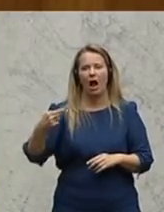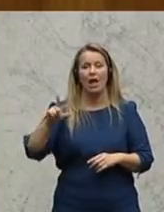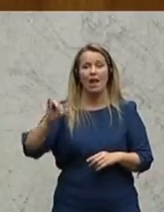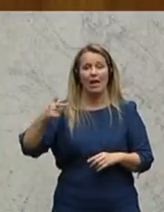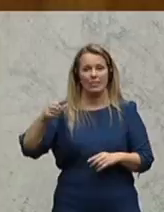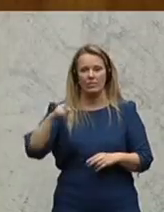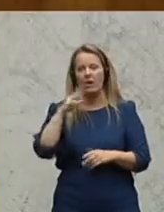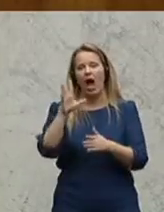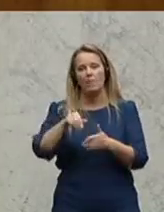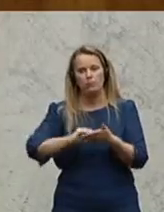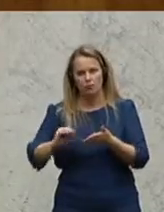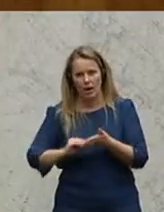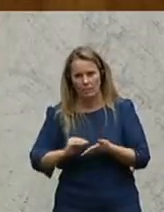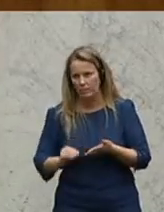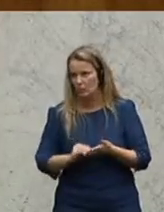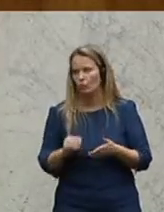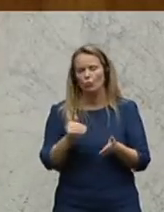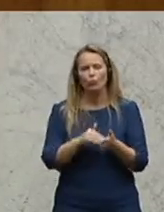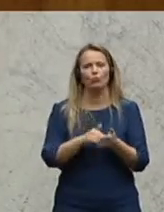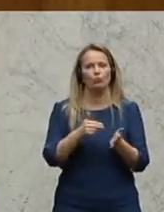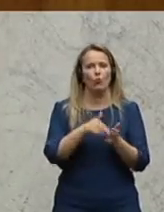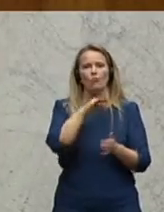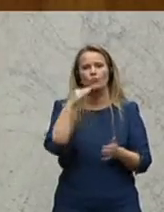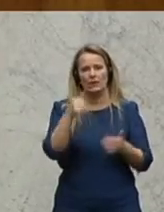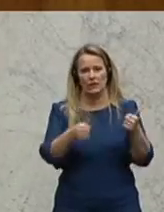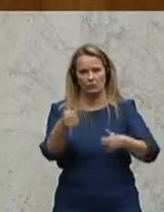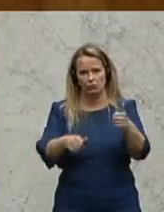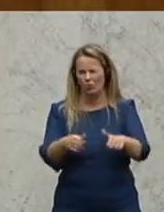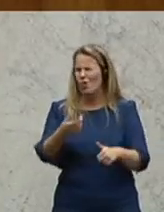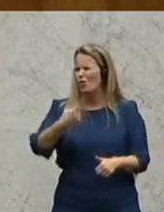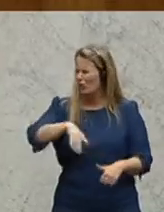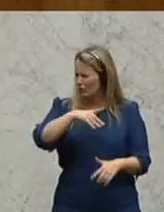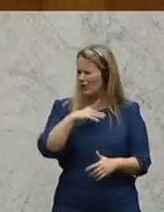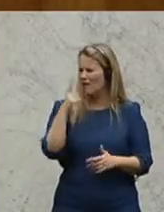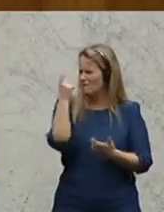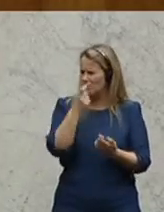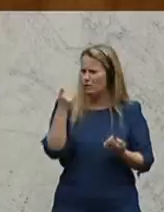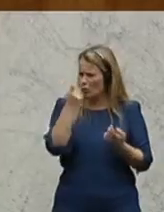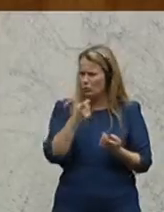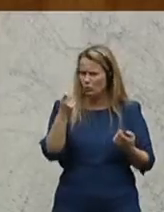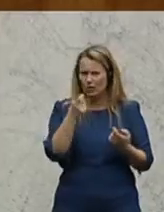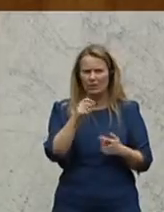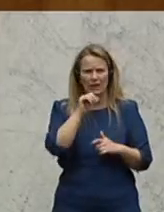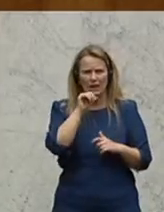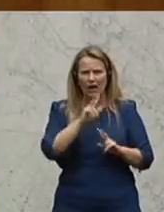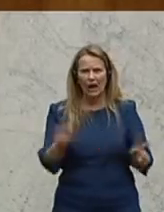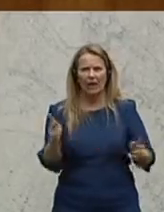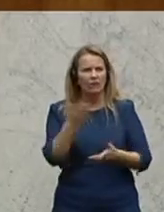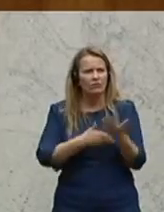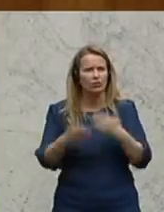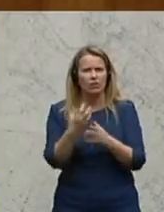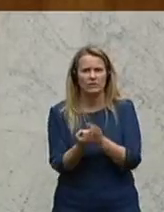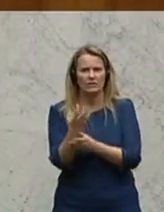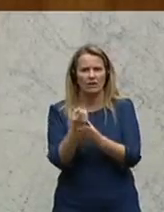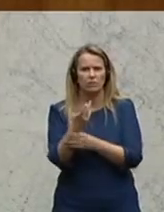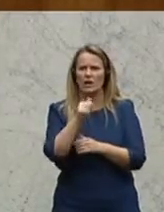mit der Abschreibung und noch vielen mehr. Und wir wundern, dass wir kein Wirtschaftswachstum, dass wir